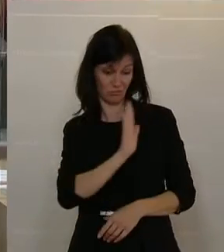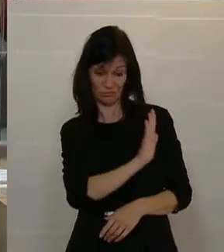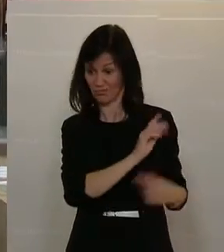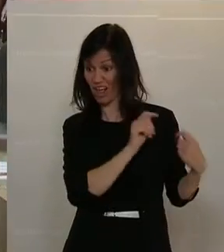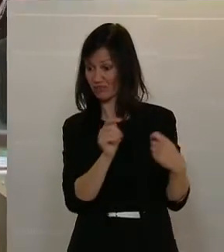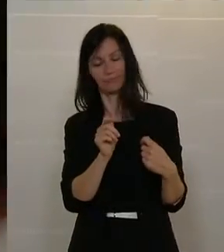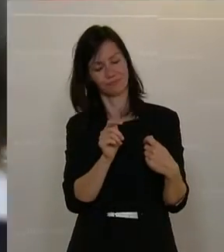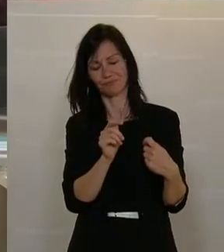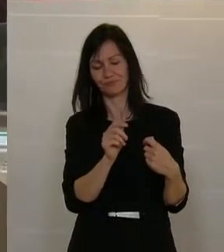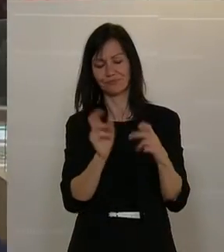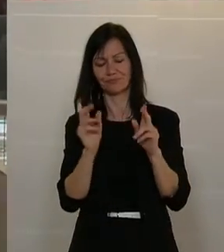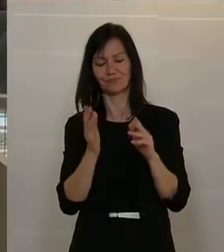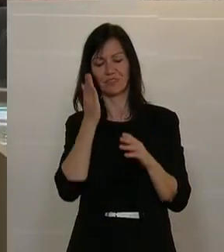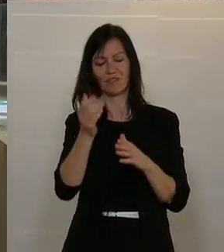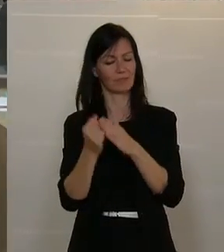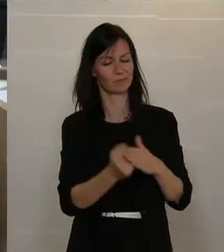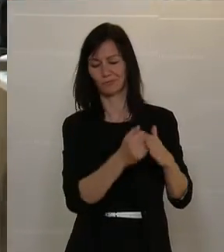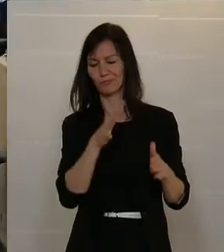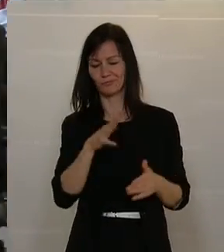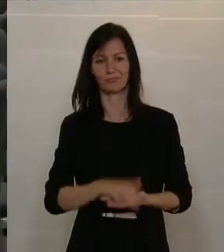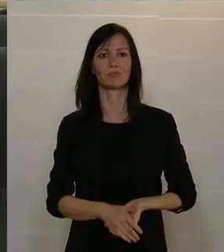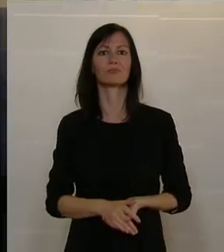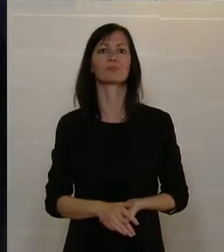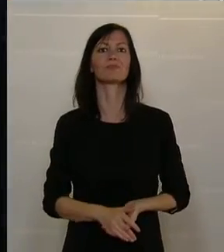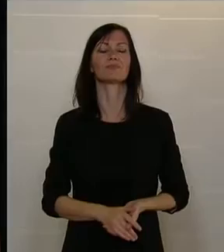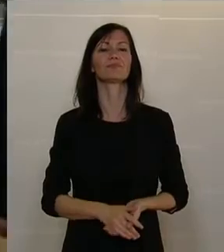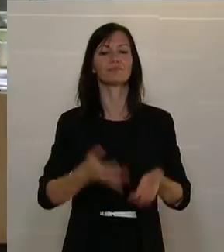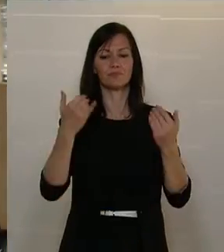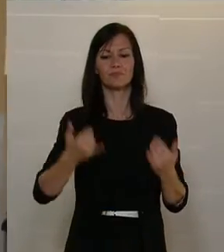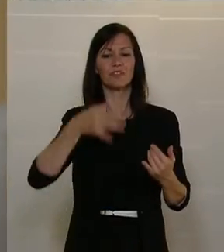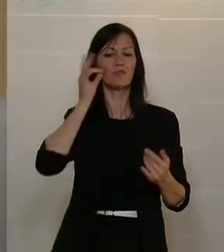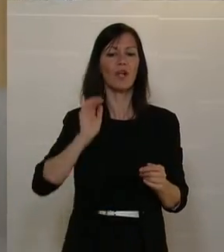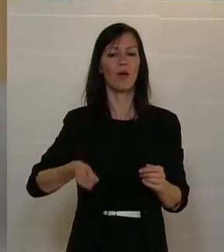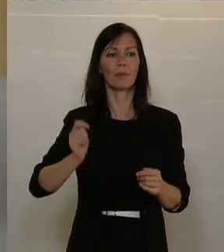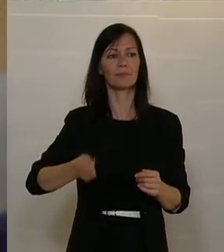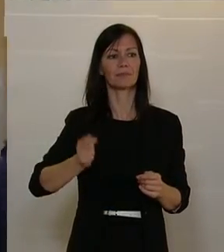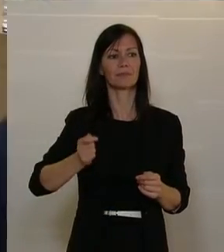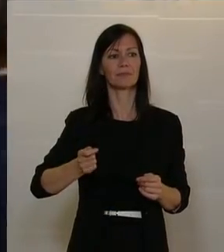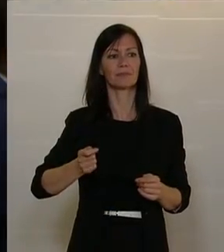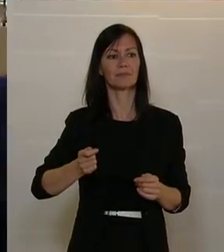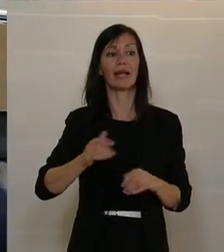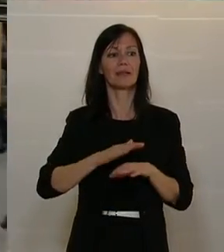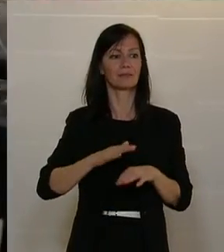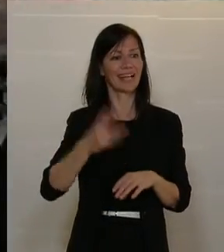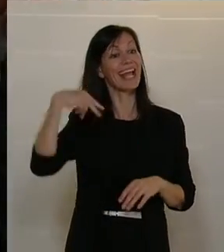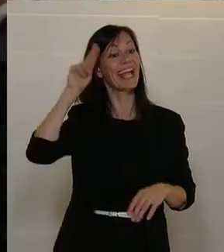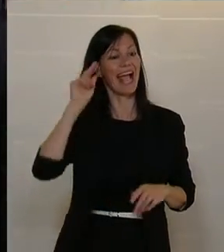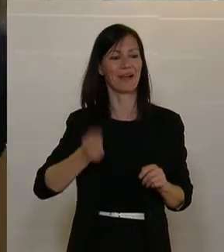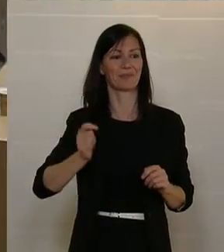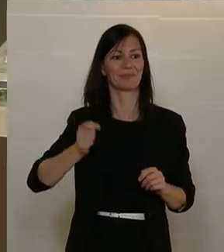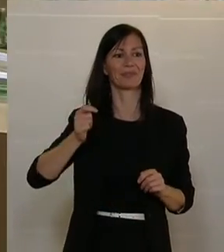Astrid Rössler, die Umweltsprecherin der Grünen, betont, dass der Reparaturbonus nur ein erster Schritt in Richtung mehr Energieeffizienz und